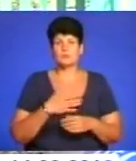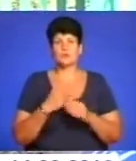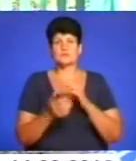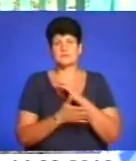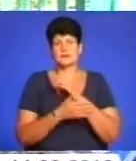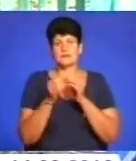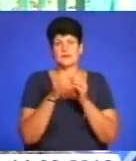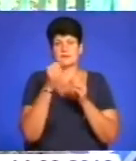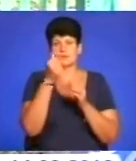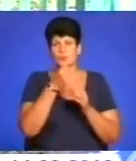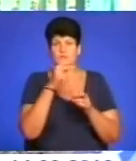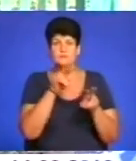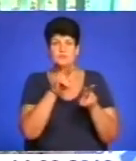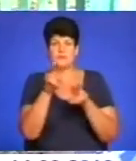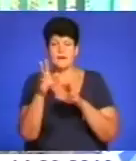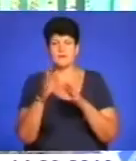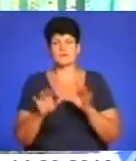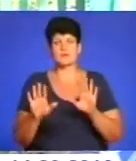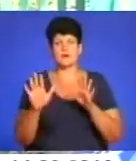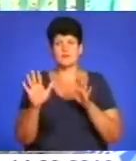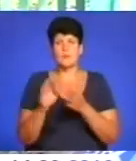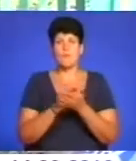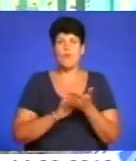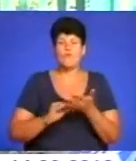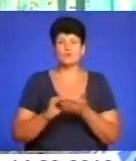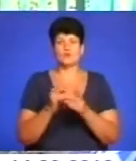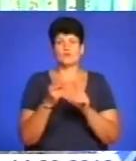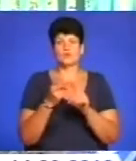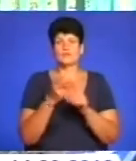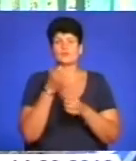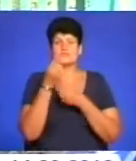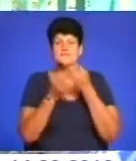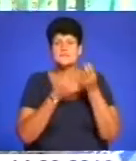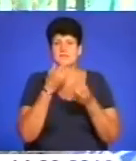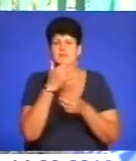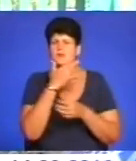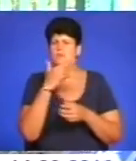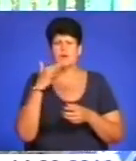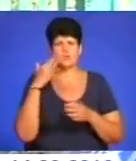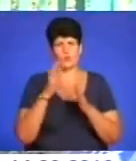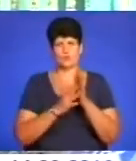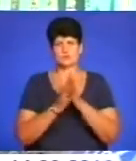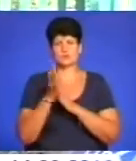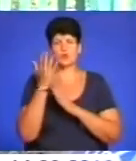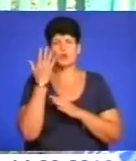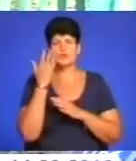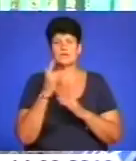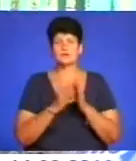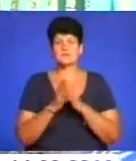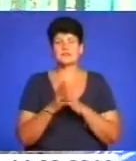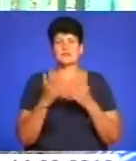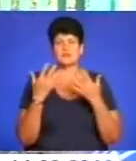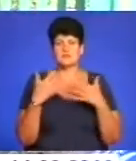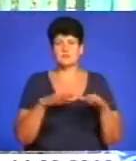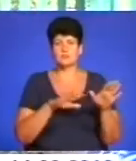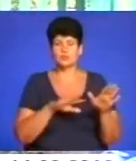10 спостерігаємо явище так званого повторного чи вторинного цвітіння багатьох рослин. Коли рослина набрала температуру,